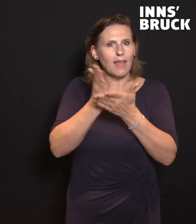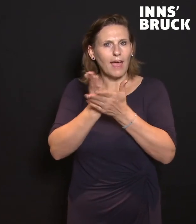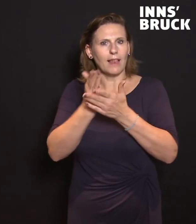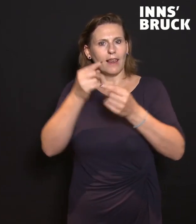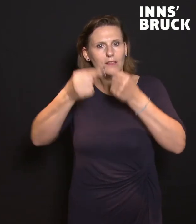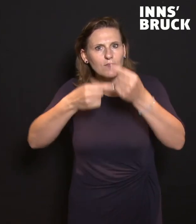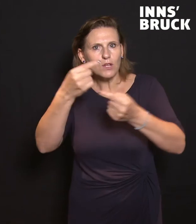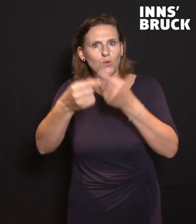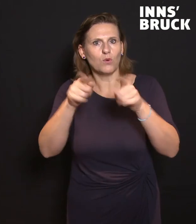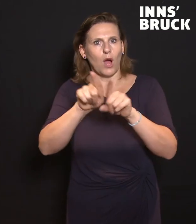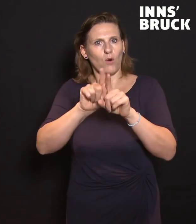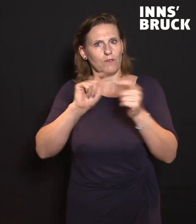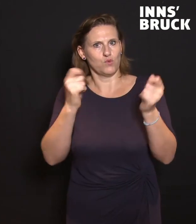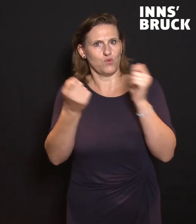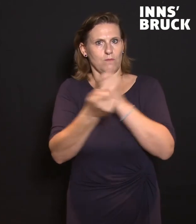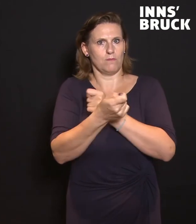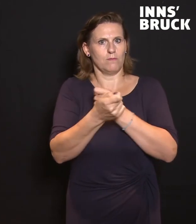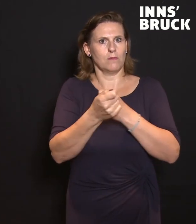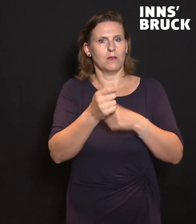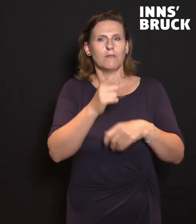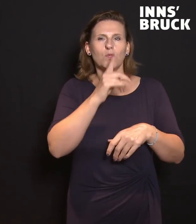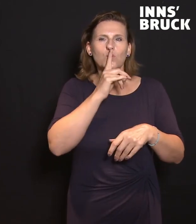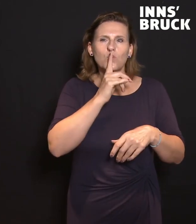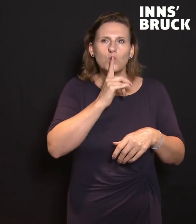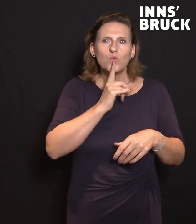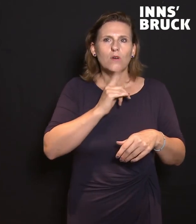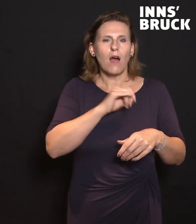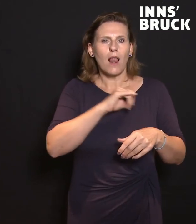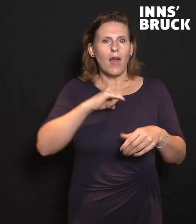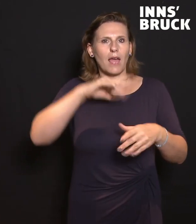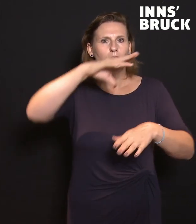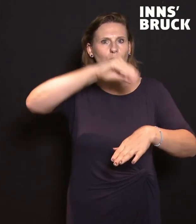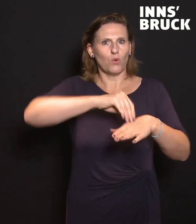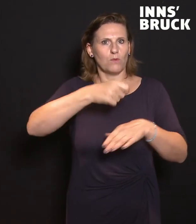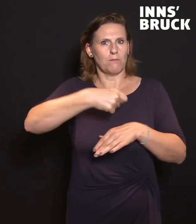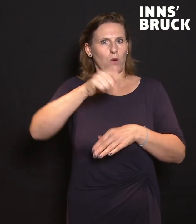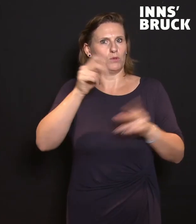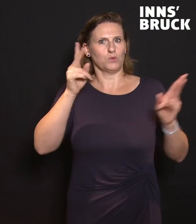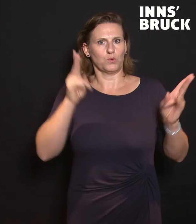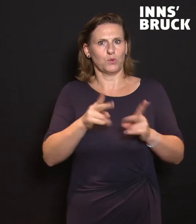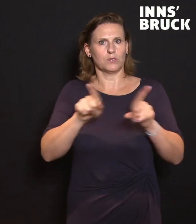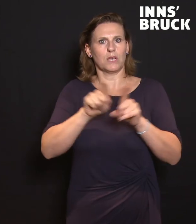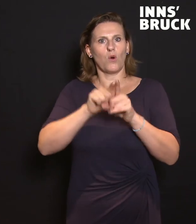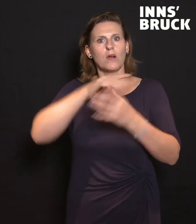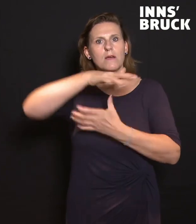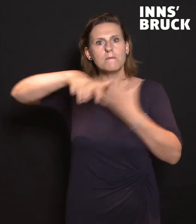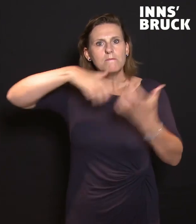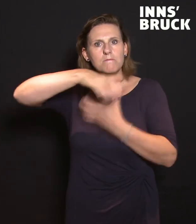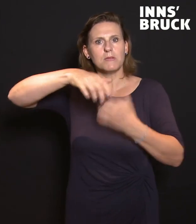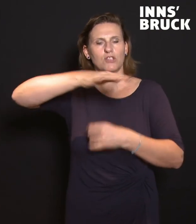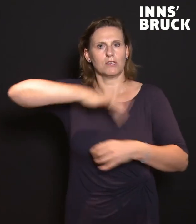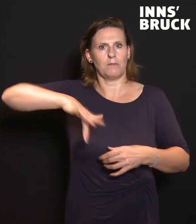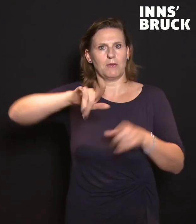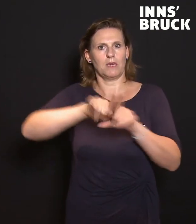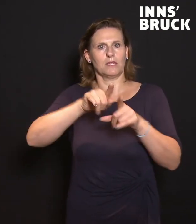umschichten. Nur Wohnraum zu bauen, greift zu kurz, sondern Mischgebiete auszuweisen, wo Wohnen, Arbeiten,